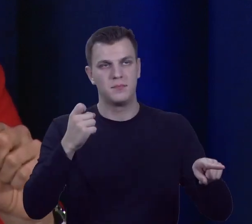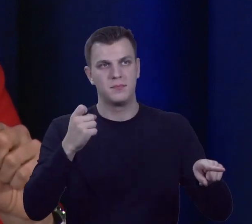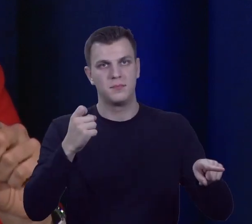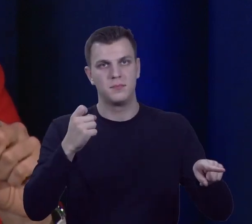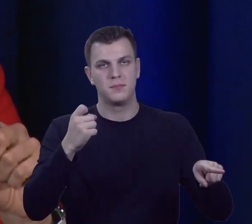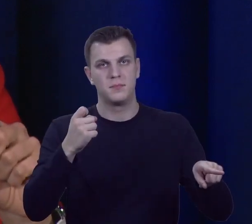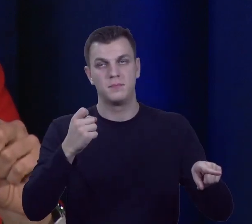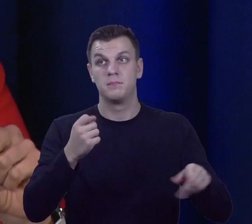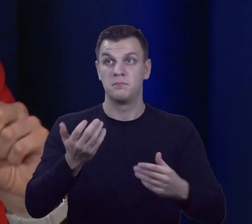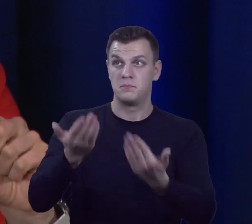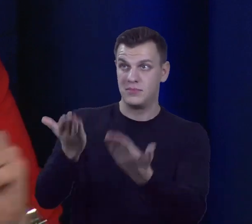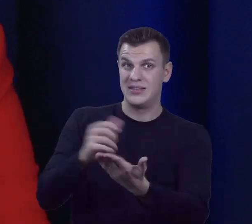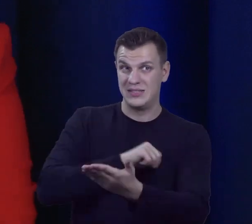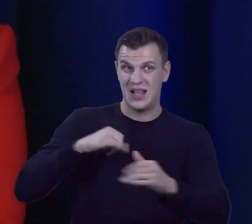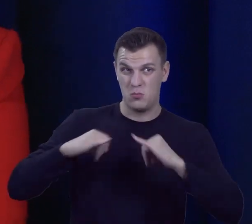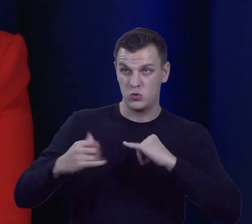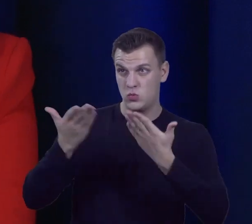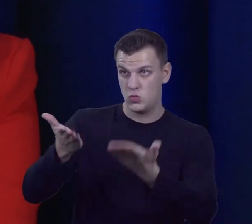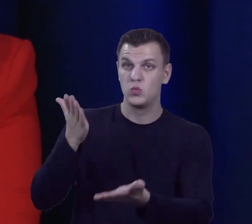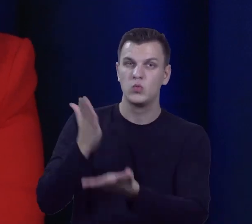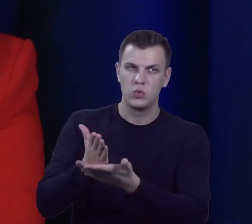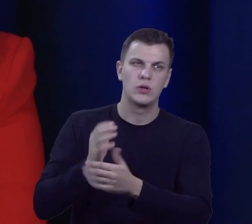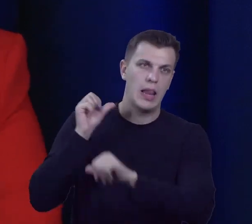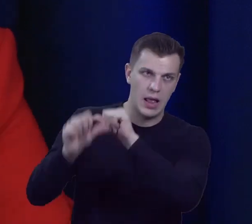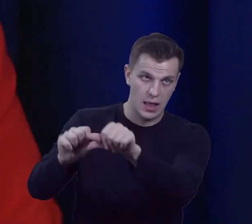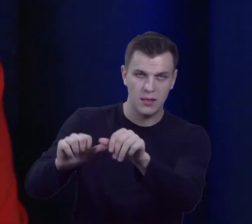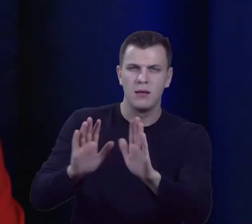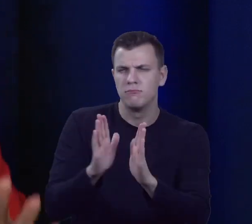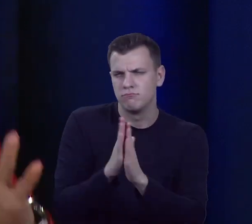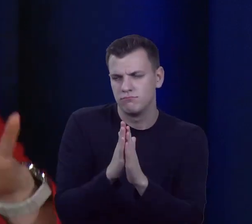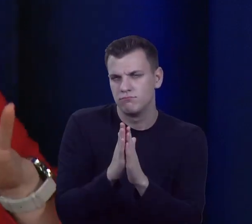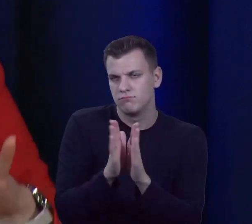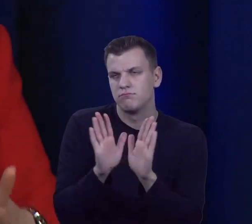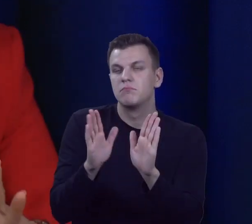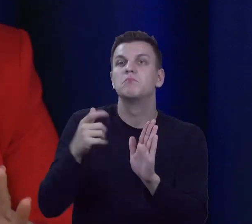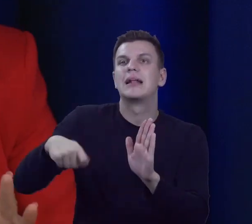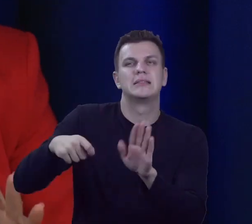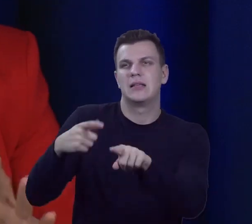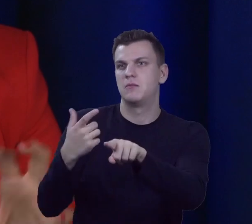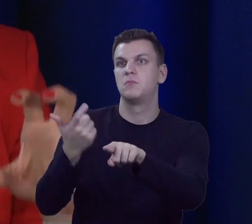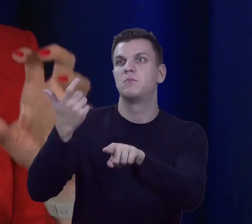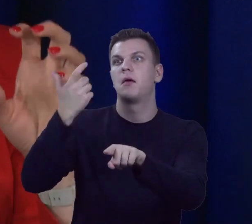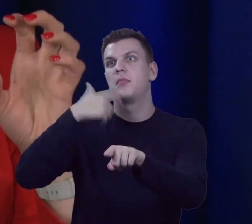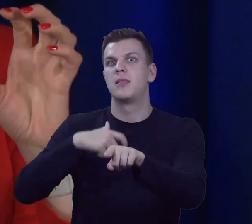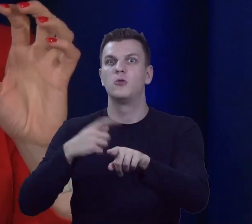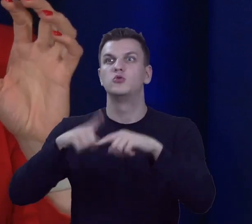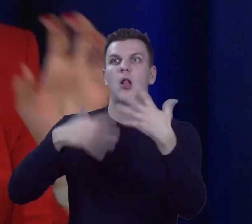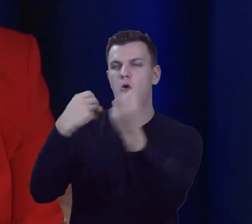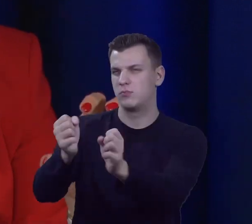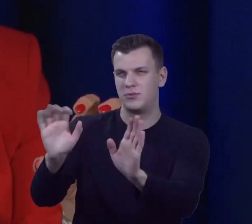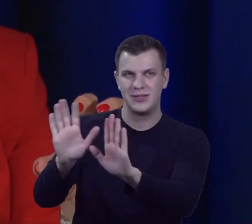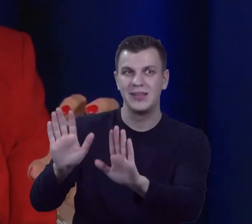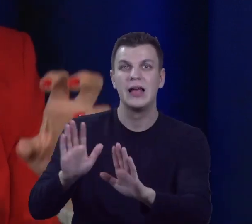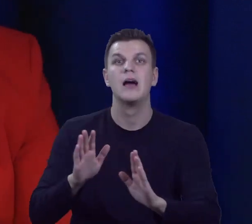samorządowiec, który jest lata? Z całym szacunkiem, panie prezydencie, proszę mnie źle nie odebrać w tym momencie. Czy to jest wójt,